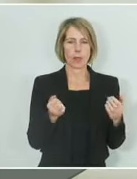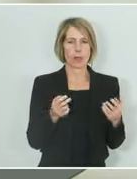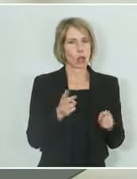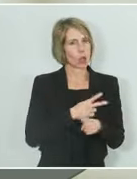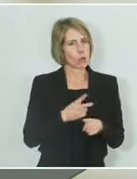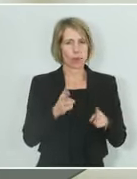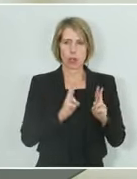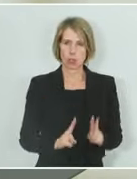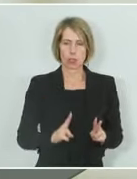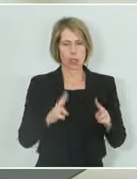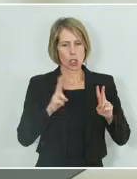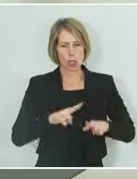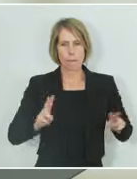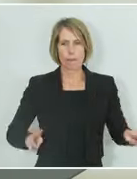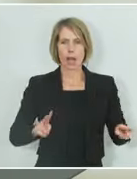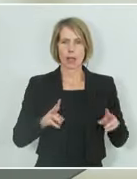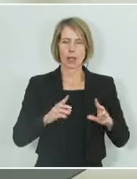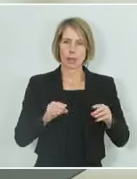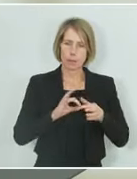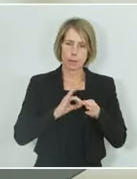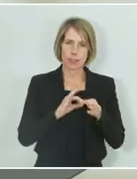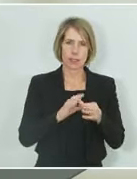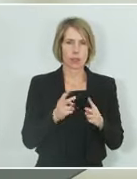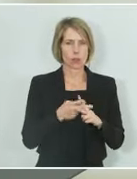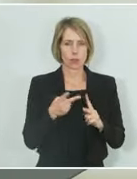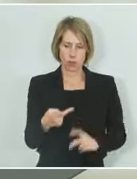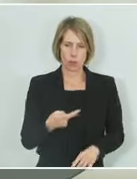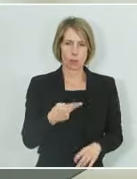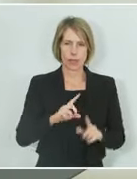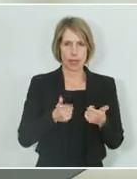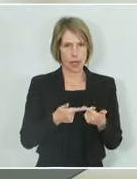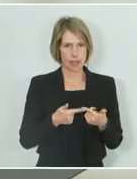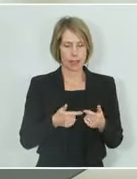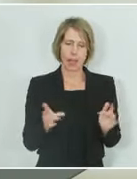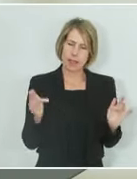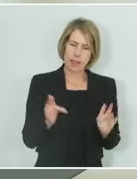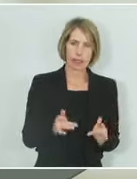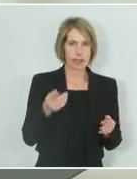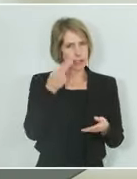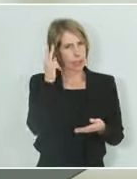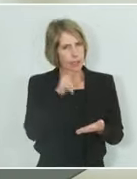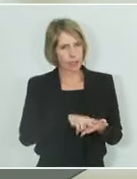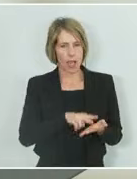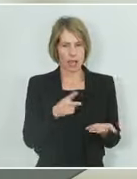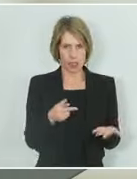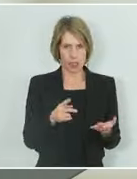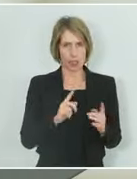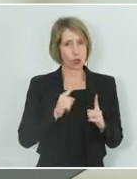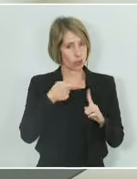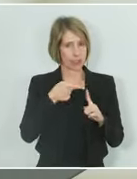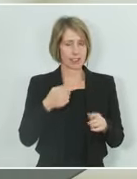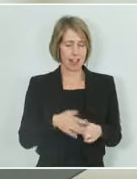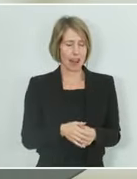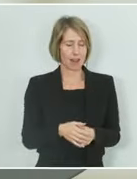Beziehungen zwischen unseren Ländern führen, mit dem Kernstück der gegenseitigen Anerkennung. Ich habe dem Kanzler auch